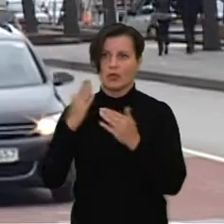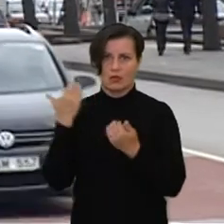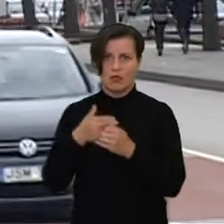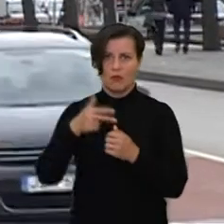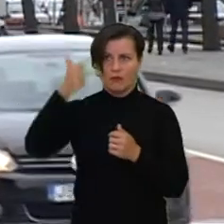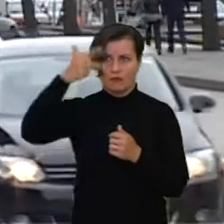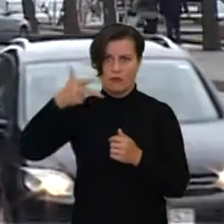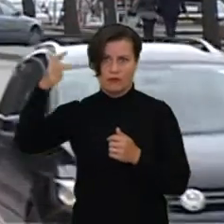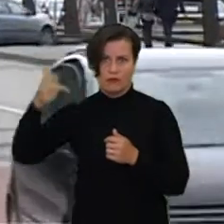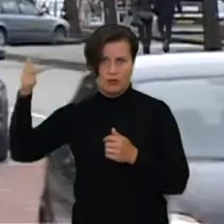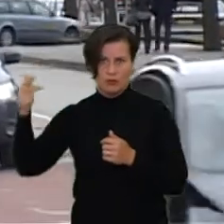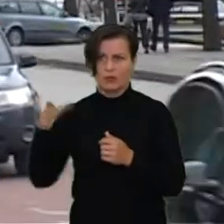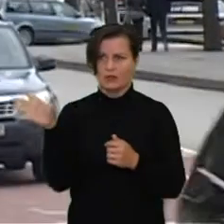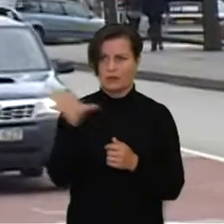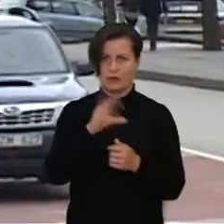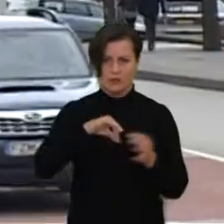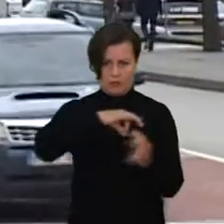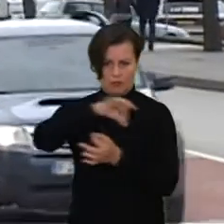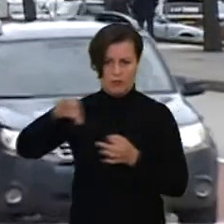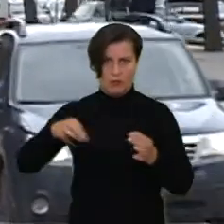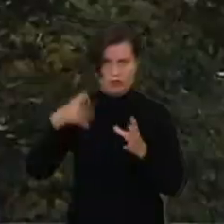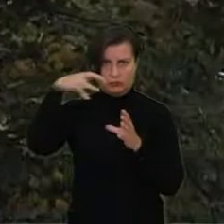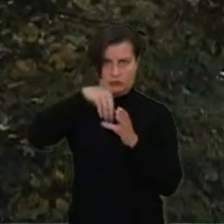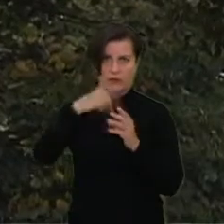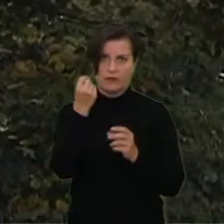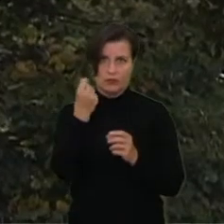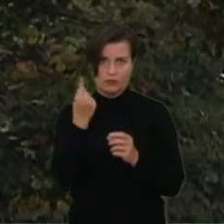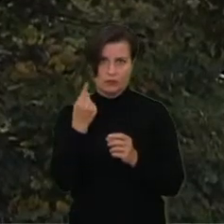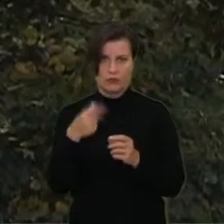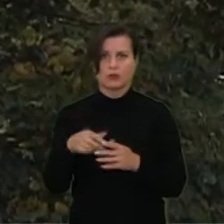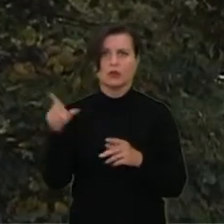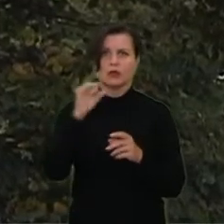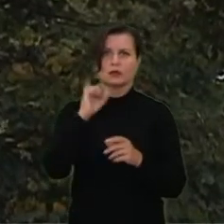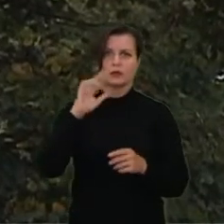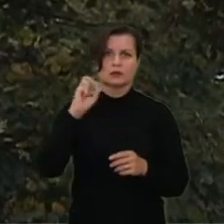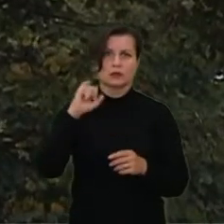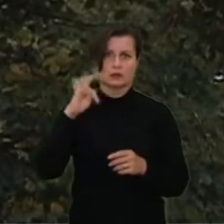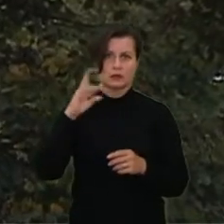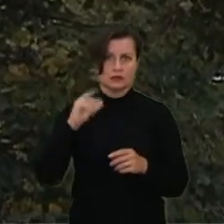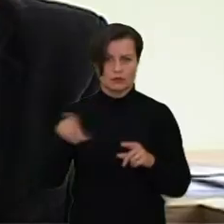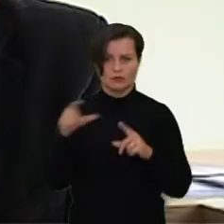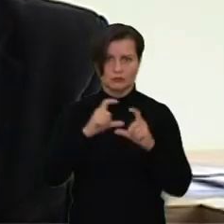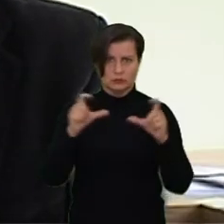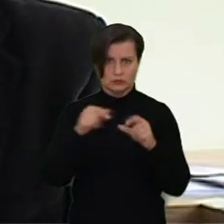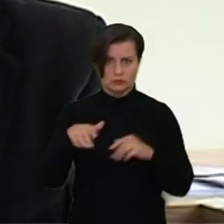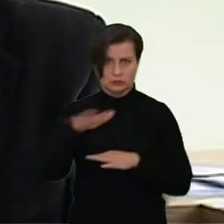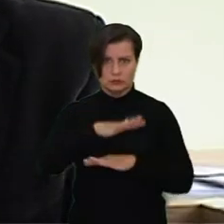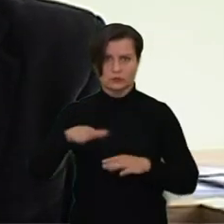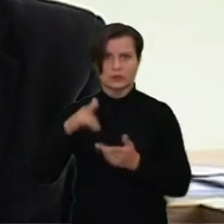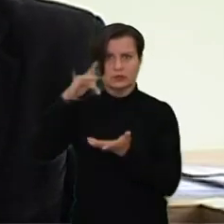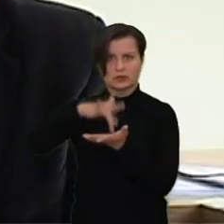visos kameros, visos 11, pagal naują projektą, kiek yra įrengta, tai keliose vietose prigiraitis, priekyvietis